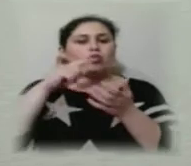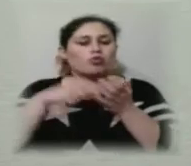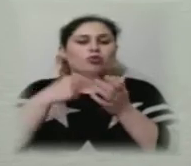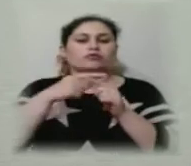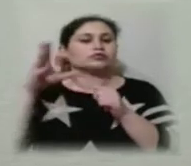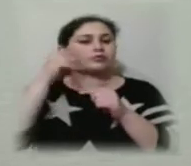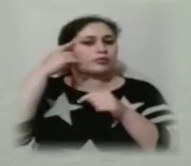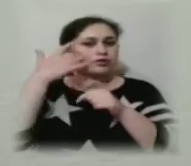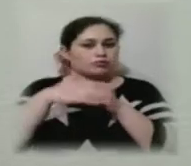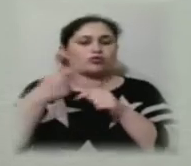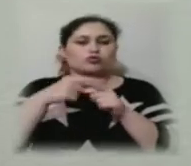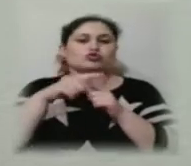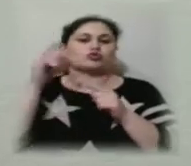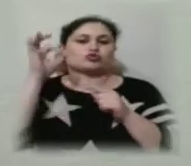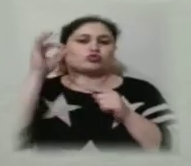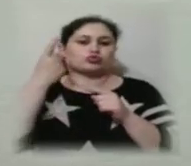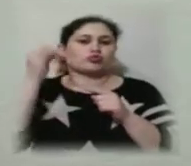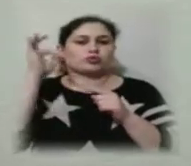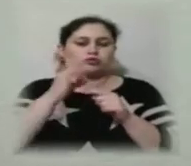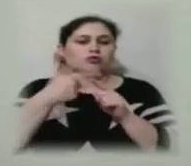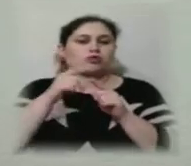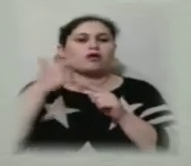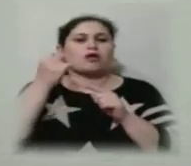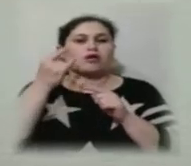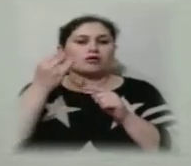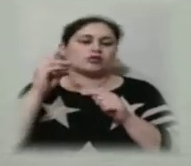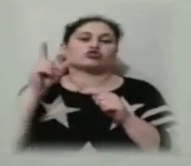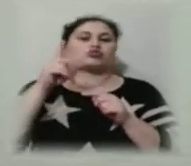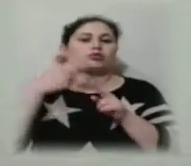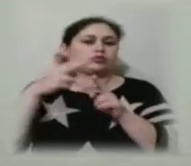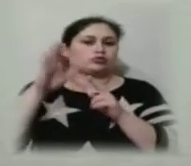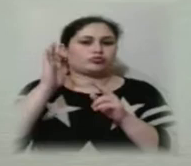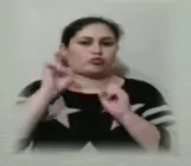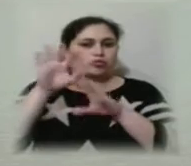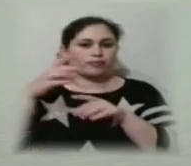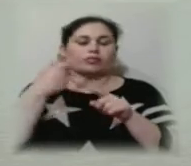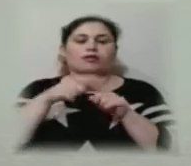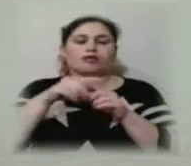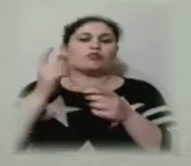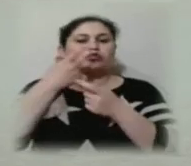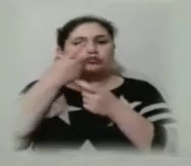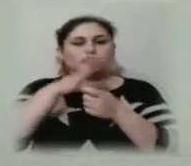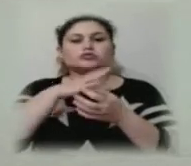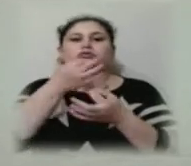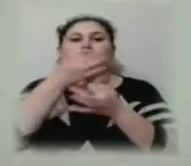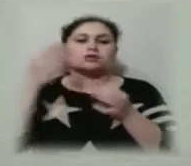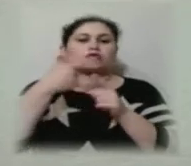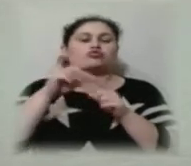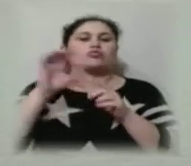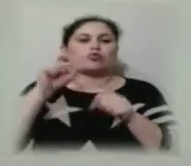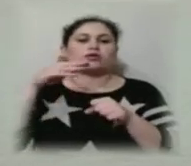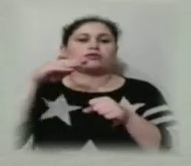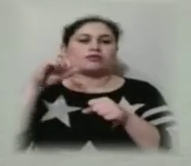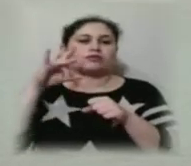% гарантія погашення кредита. Тобто, можна було оголосити тендер. І навіть українські банки под